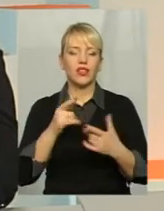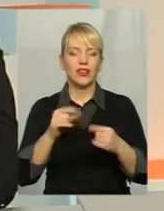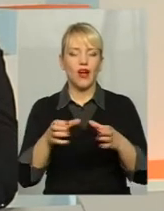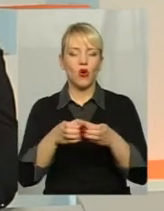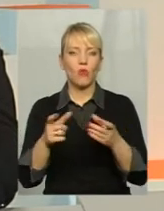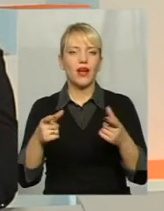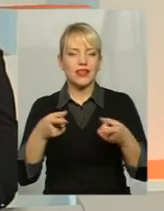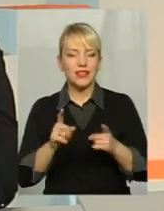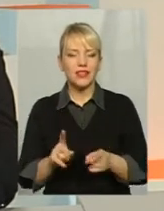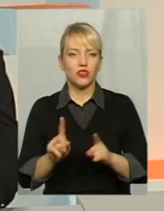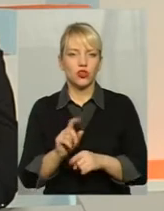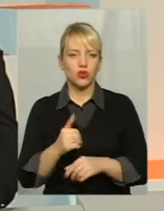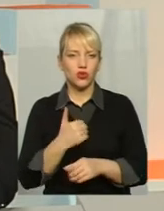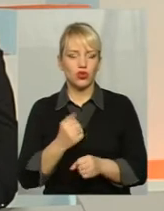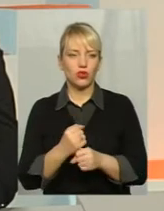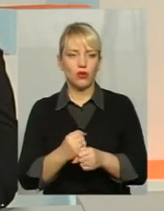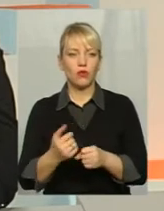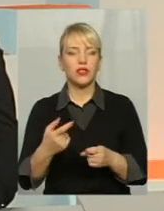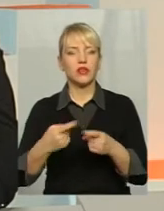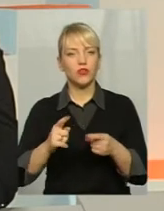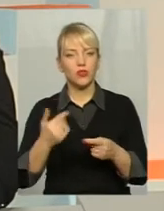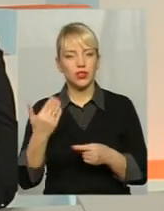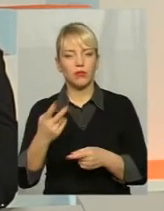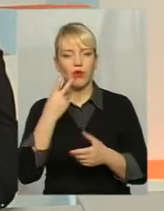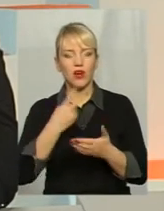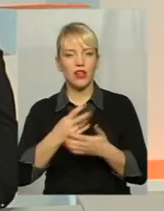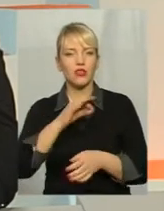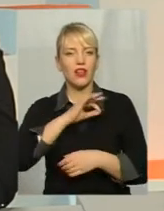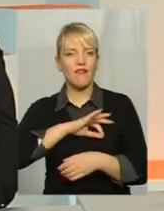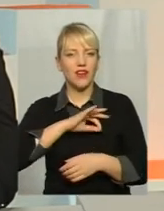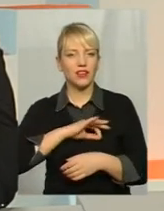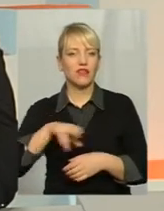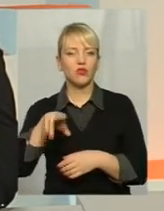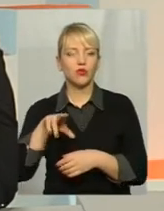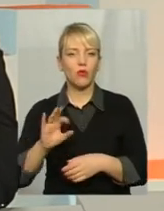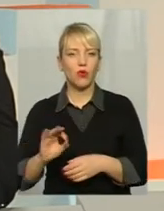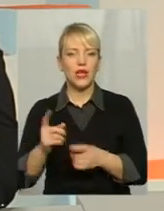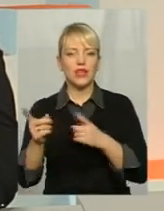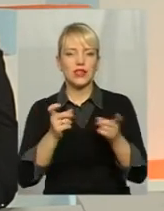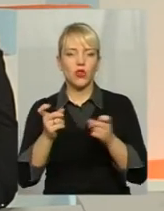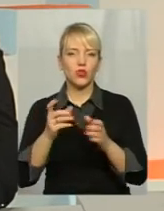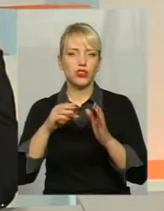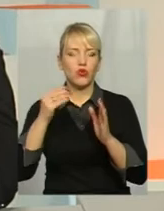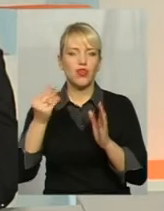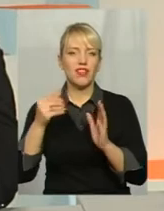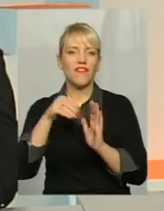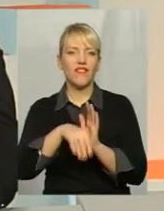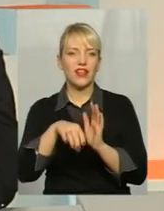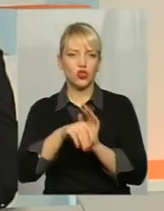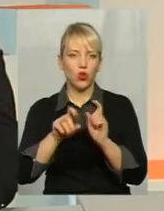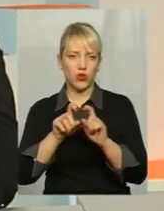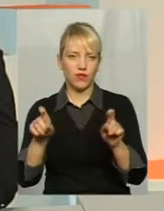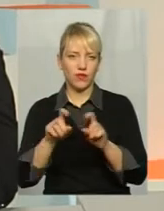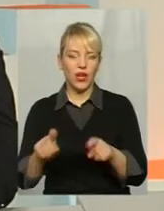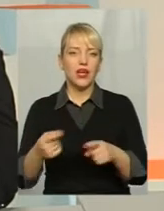хоче щось робити, чимось займатися Зараз показують надзвичайну ефективність по залученню тих самих інвесторів Дуже відомий